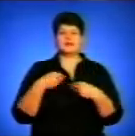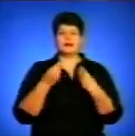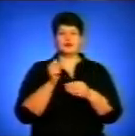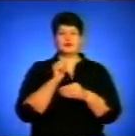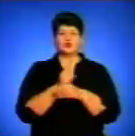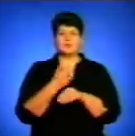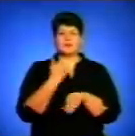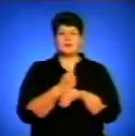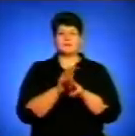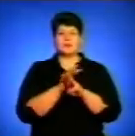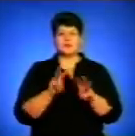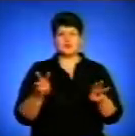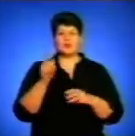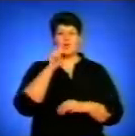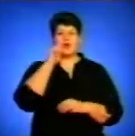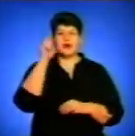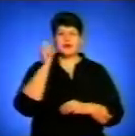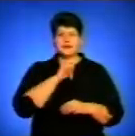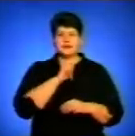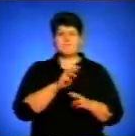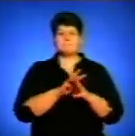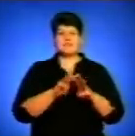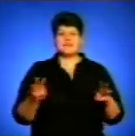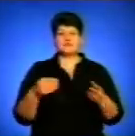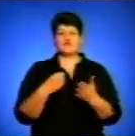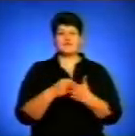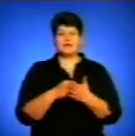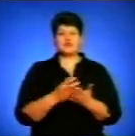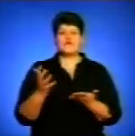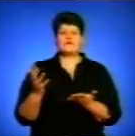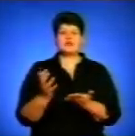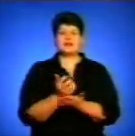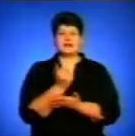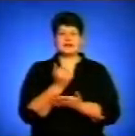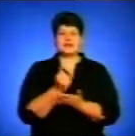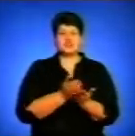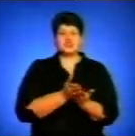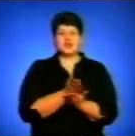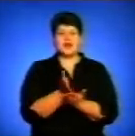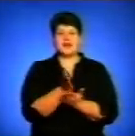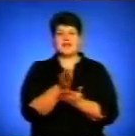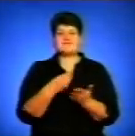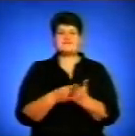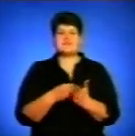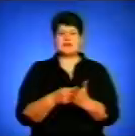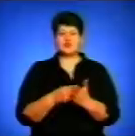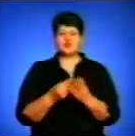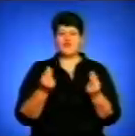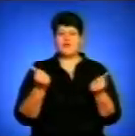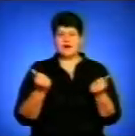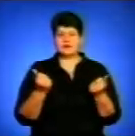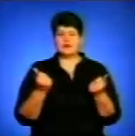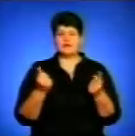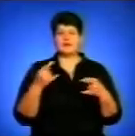прем'єр-міністру фінансів винайти слухи фінансування і